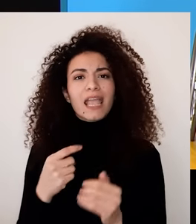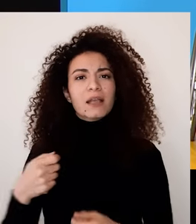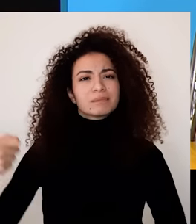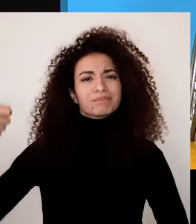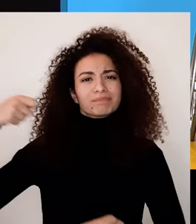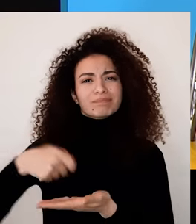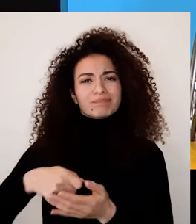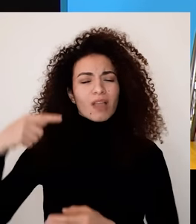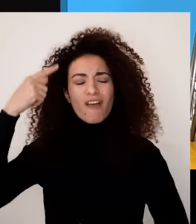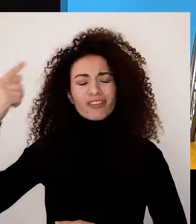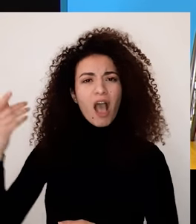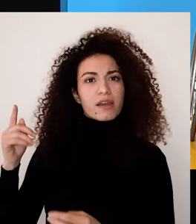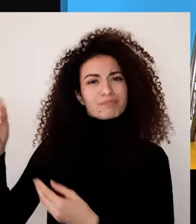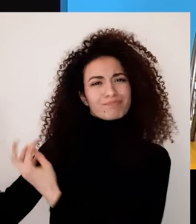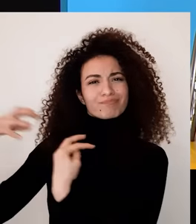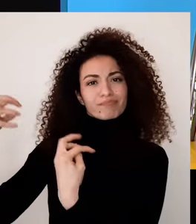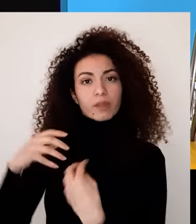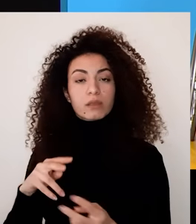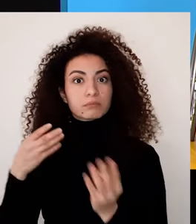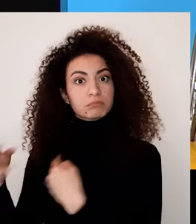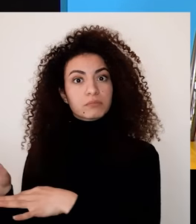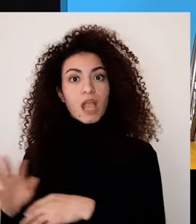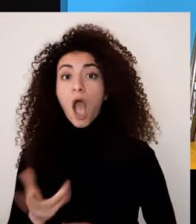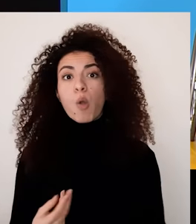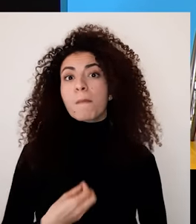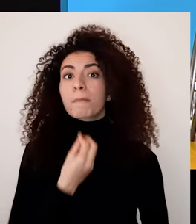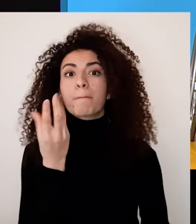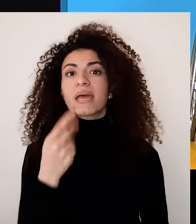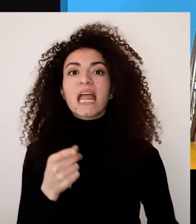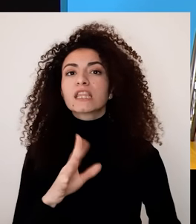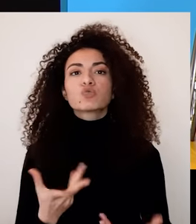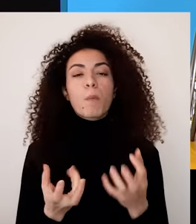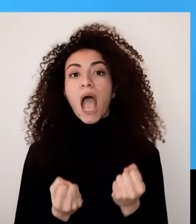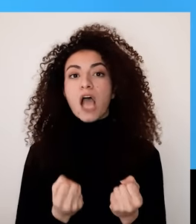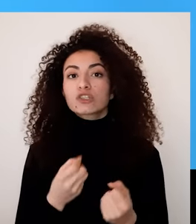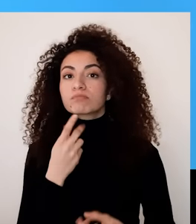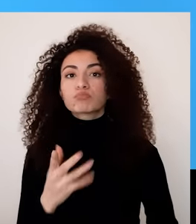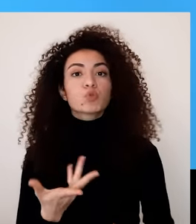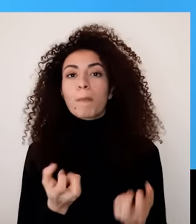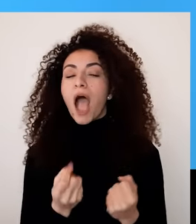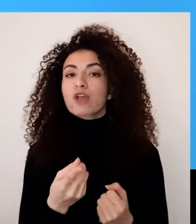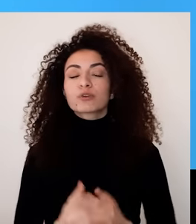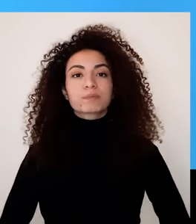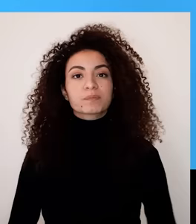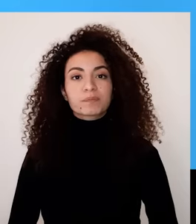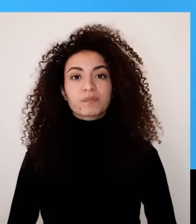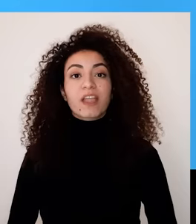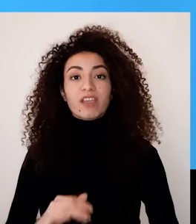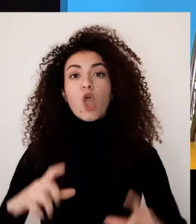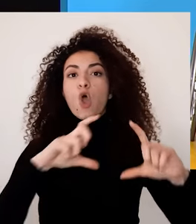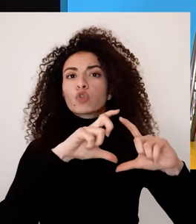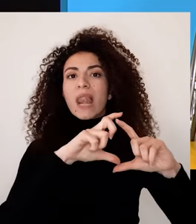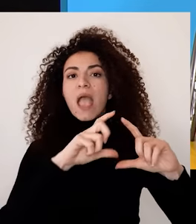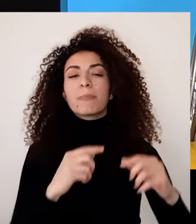المسبقة الآتية من الخارج والسماح نفسك بالتعبير بوضوح وإيجابية عن حاجاتك؟ بدعيك لتكتشفى بالملحق النموذج